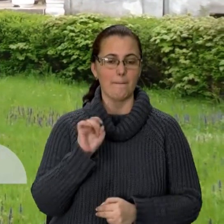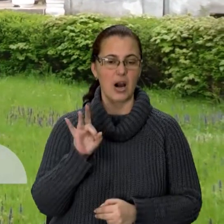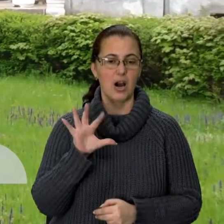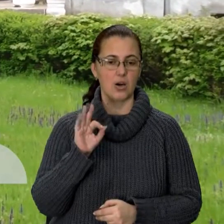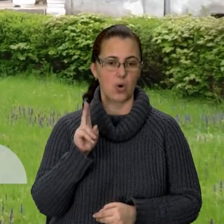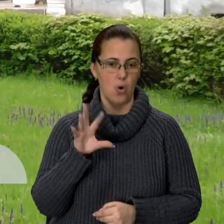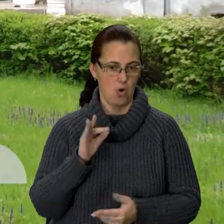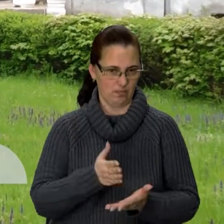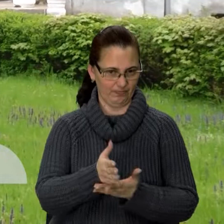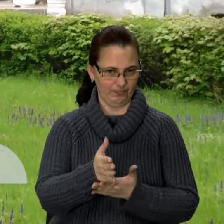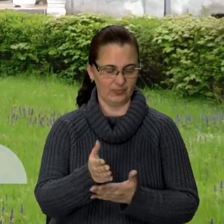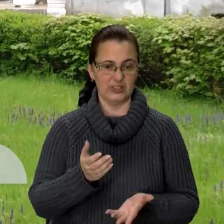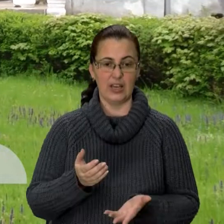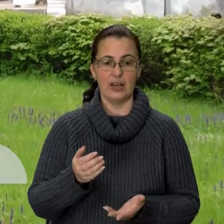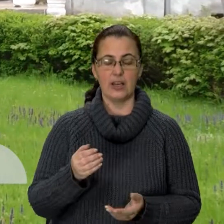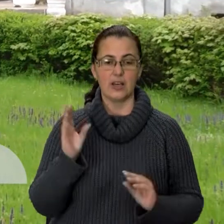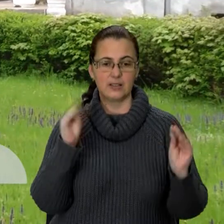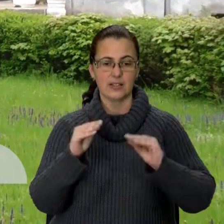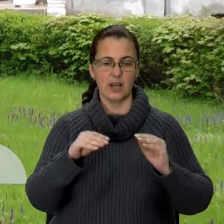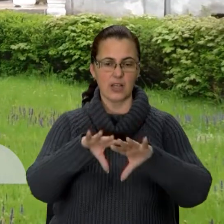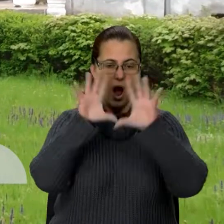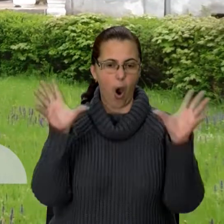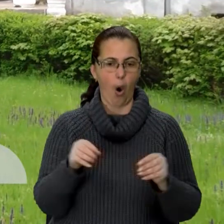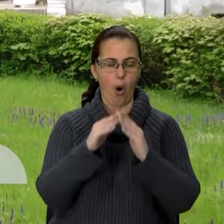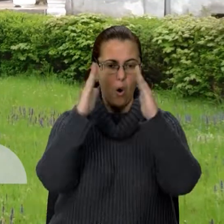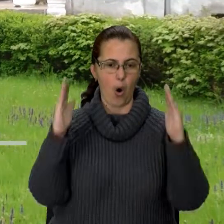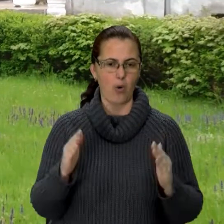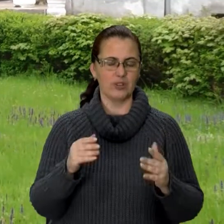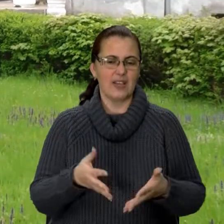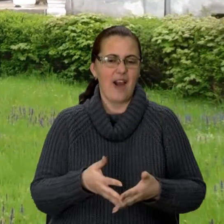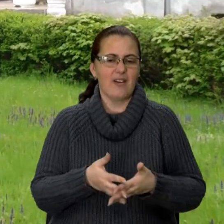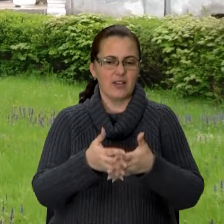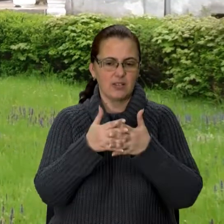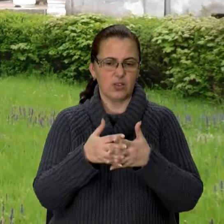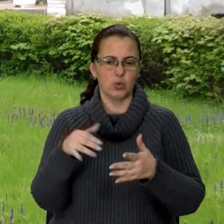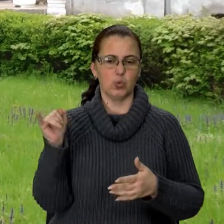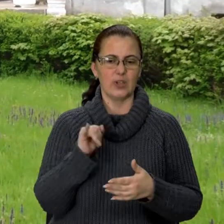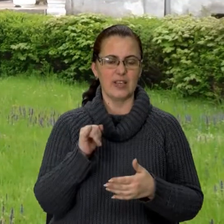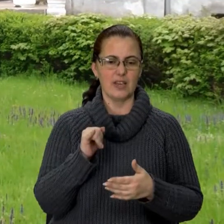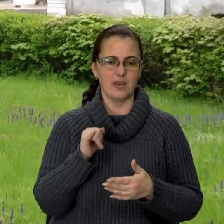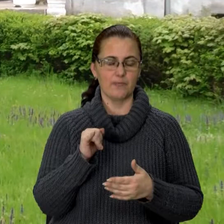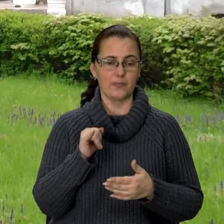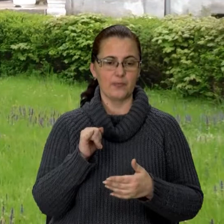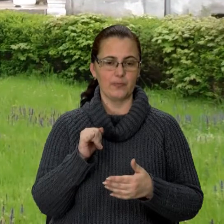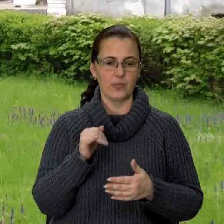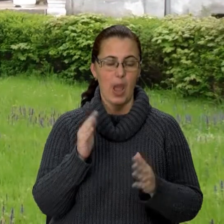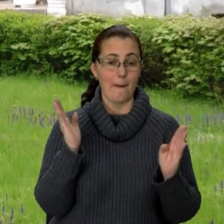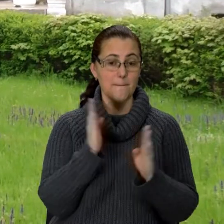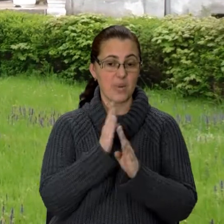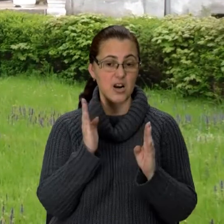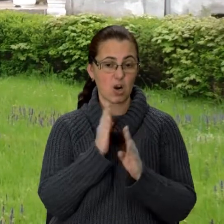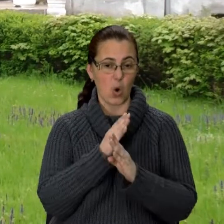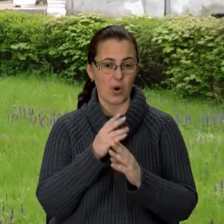стилі. Він складає цілий комплекс і архітектури, і природних